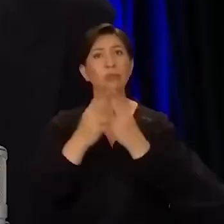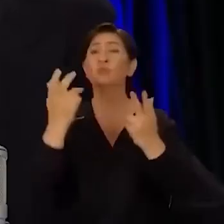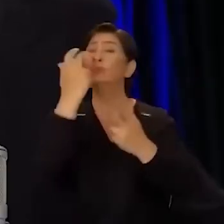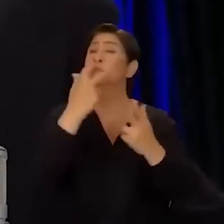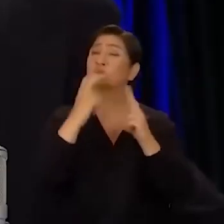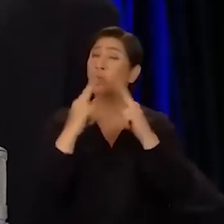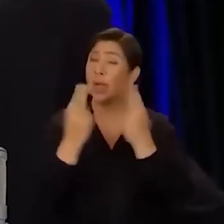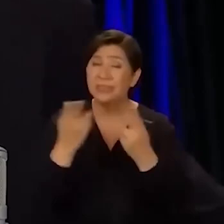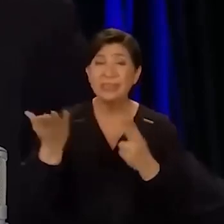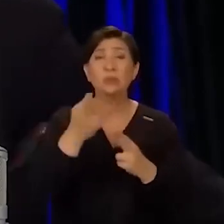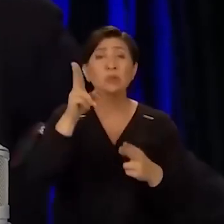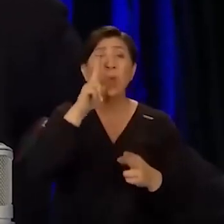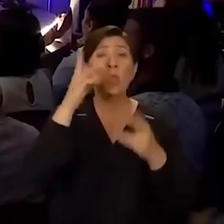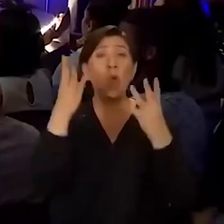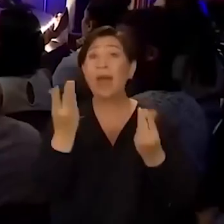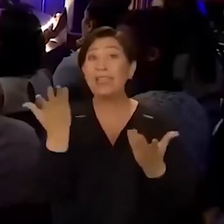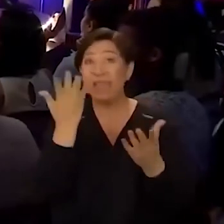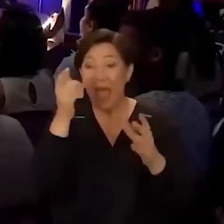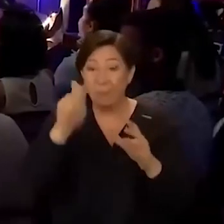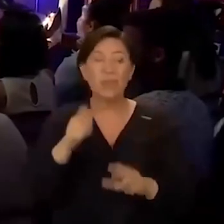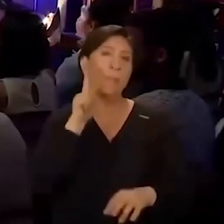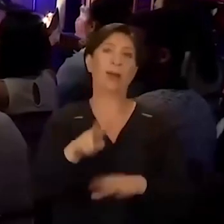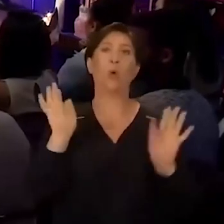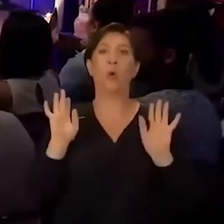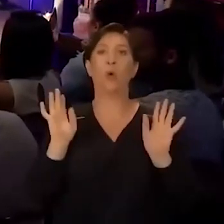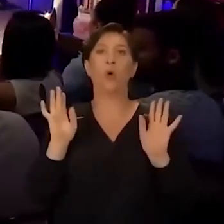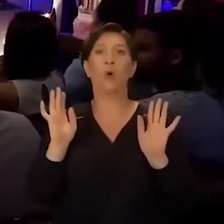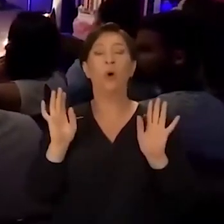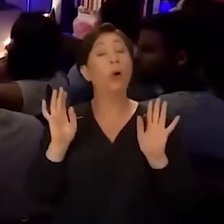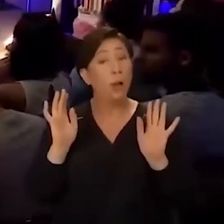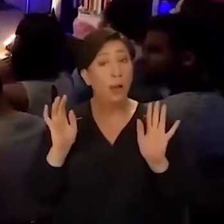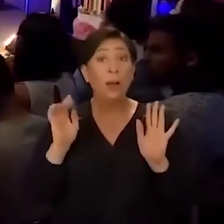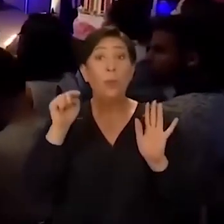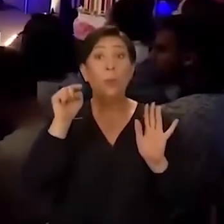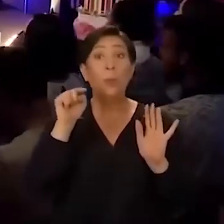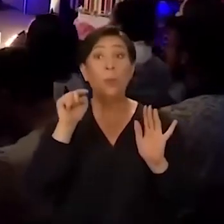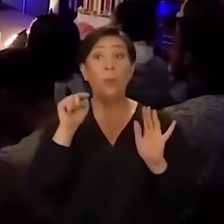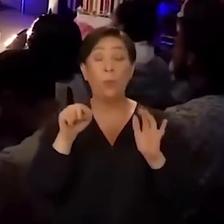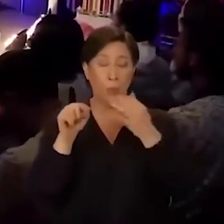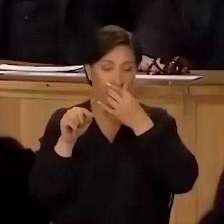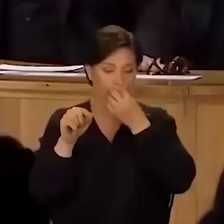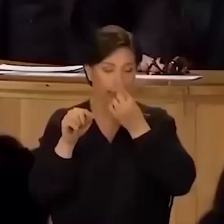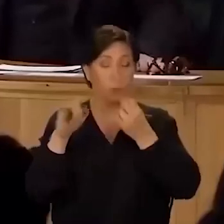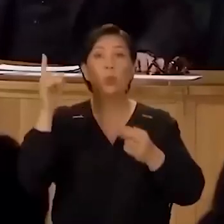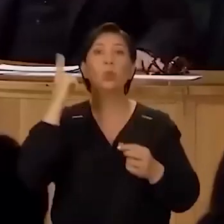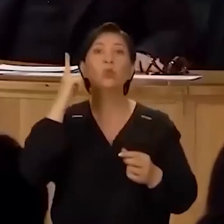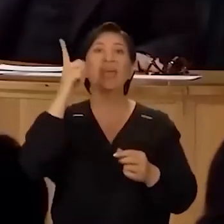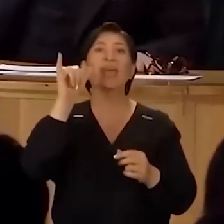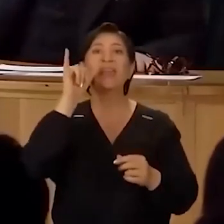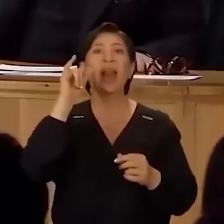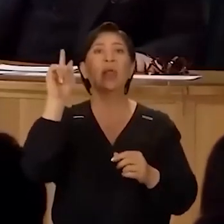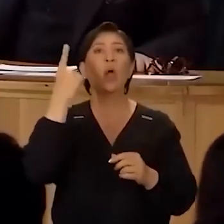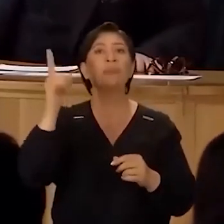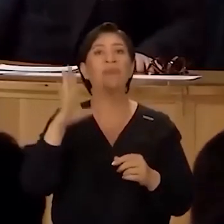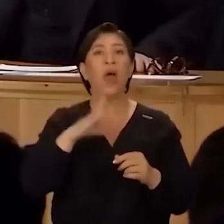bir müzik dünyası zaten son olarak ne ürettiğine bakıyor. Yani bu, ünlü bir İtalyan yönetmen var.